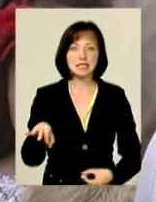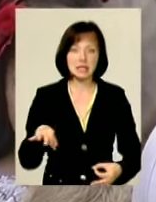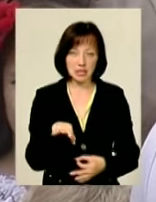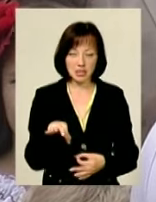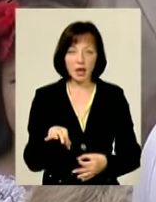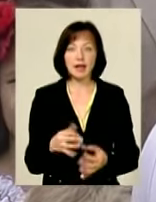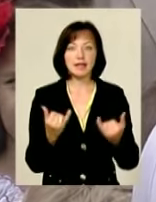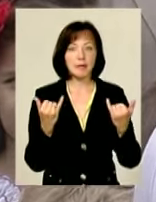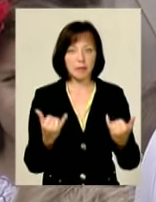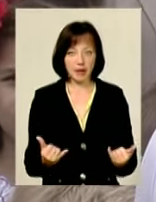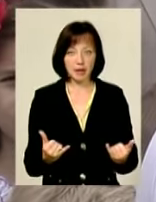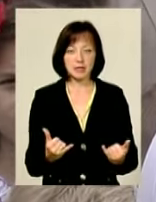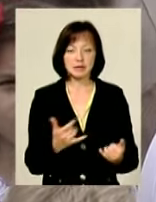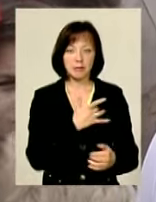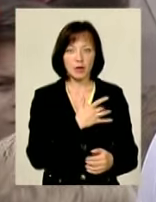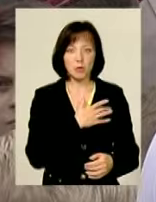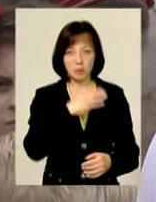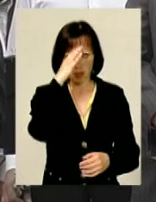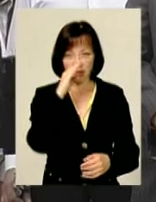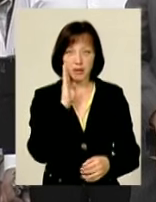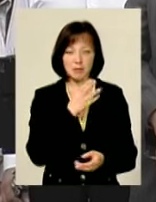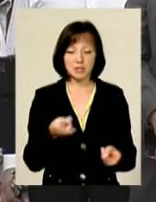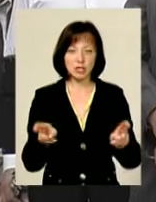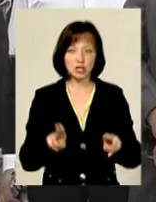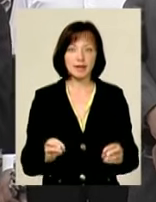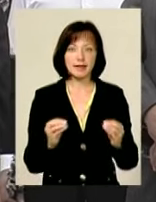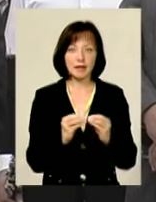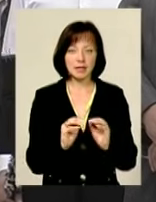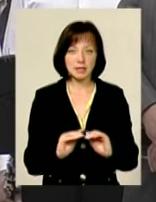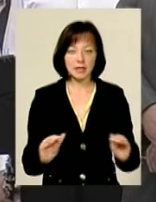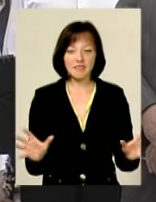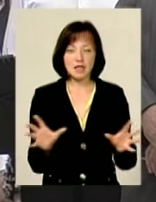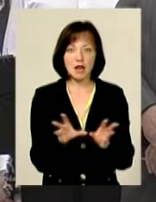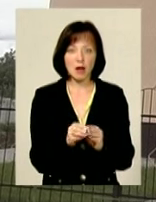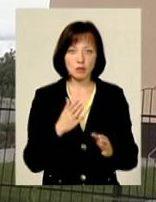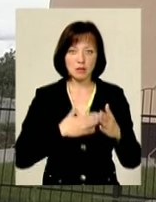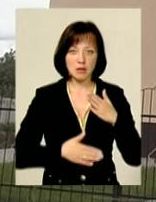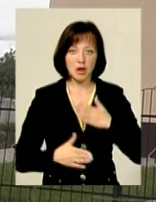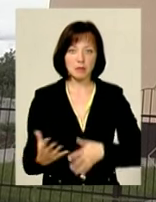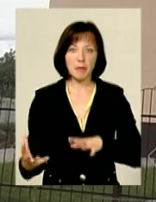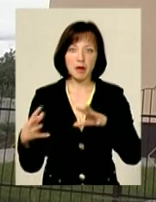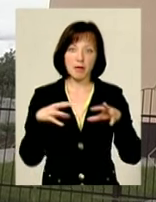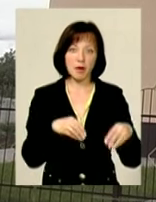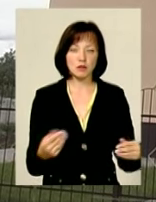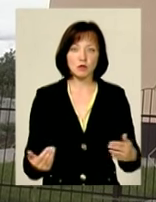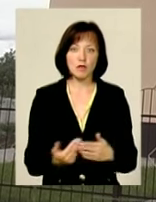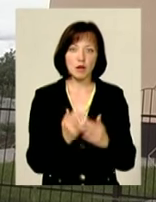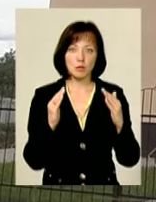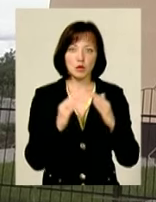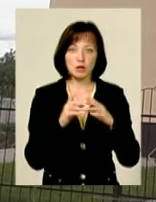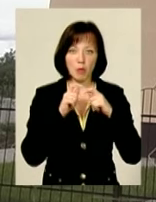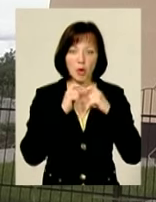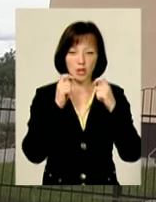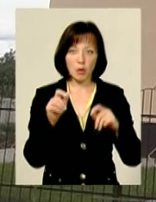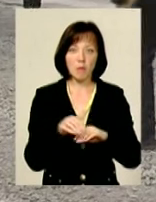опікування. Тепер з прийомними батьками залишаються тільки десятеро дітлахів. Всі разом з радістю перебралися у новий будинок, подарований